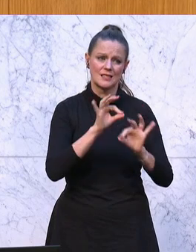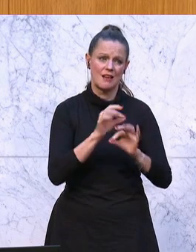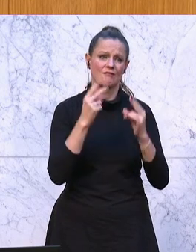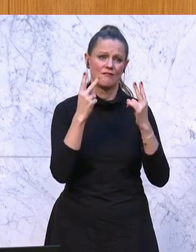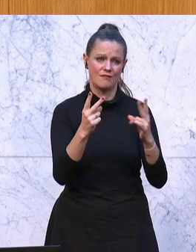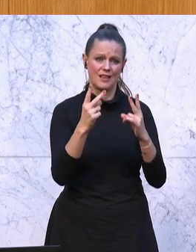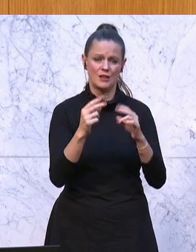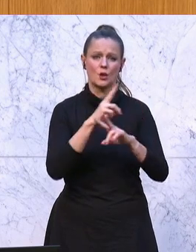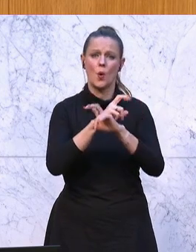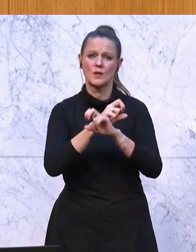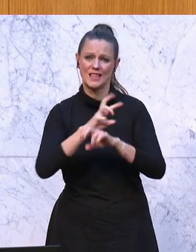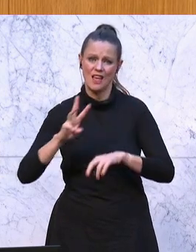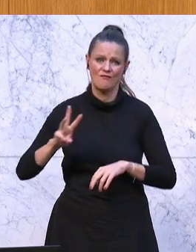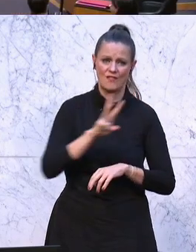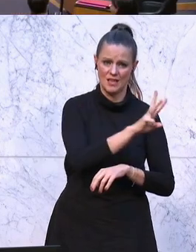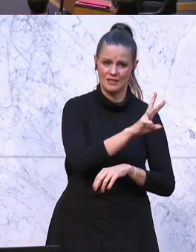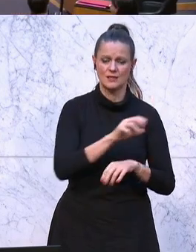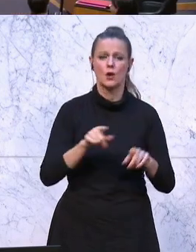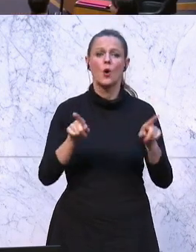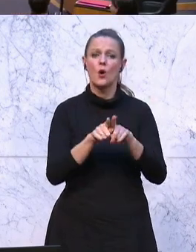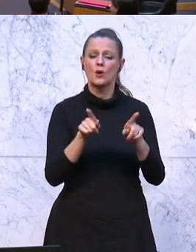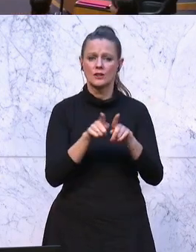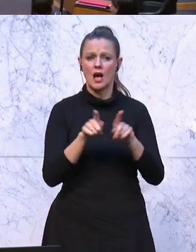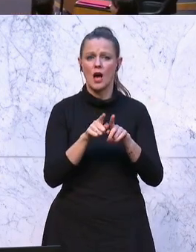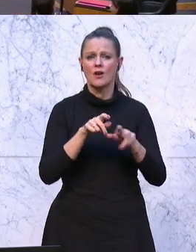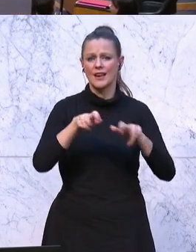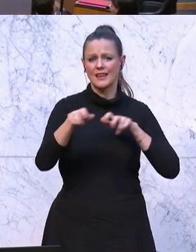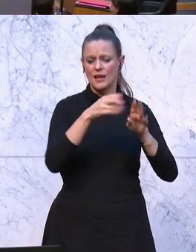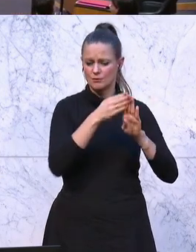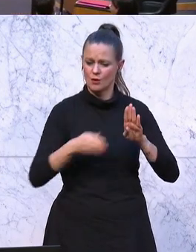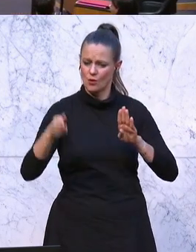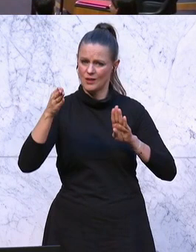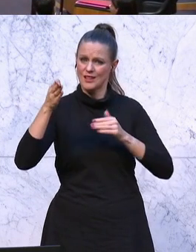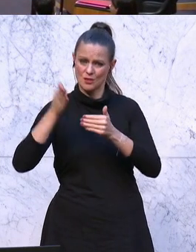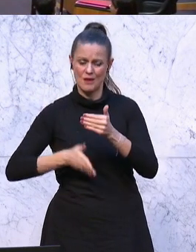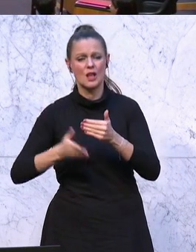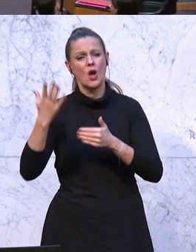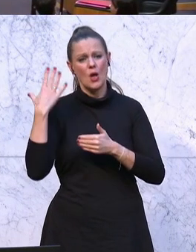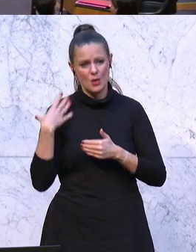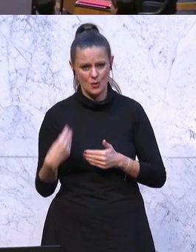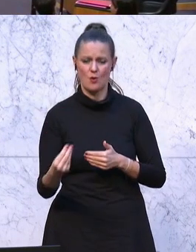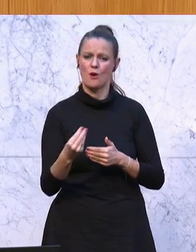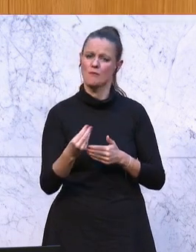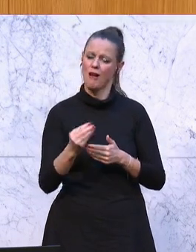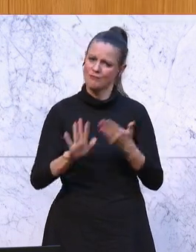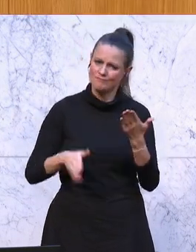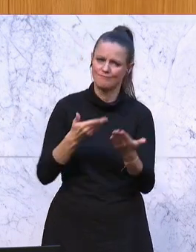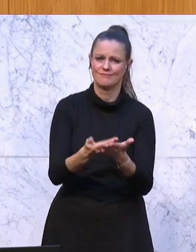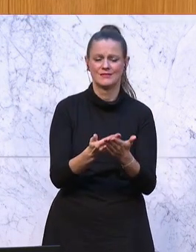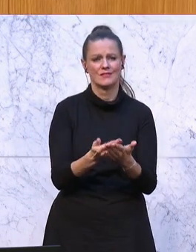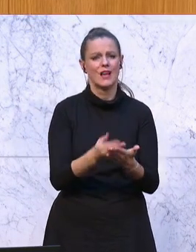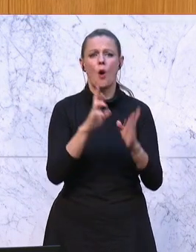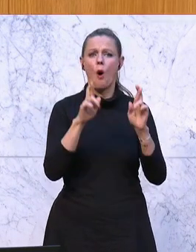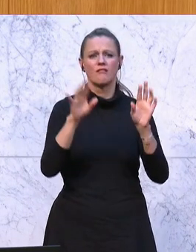wichtig. Und das Zweite, doch gegen Ende der Legislaturperiode möchte ich es doch noch einmal aufs Tapet bringen, weil ich die Hoffnung nicht